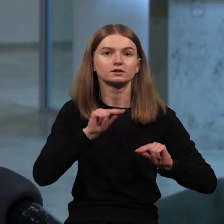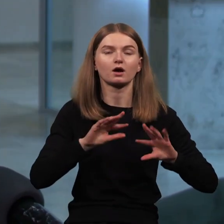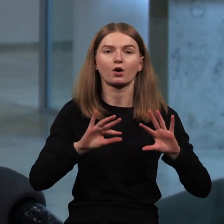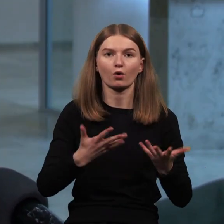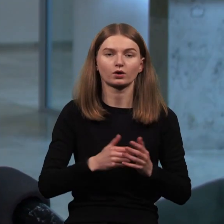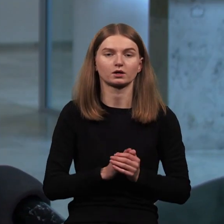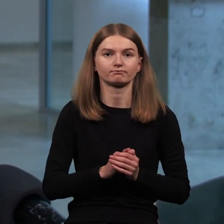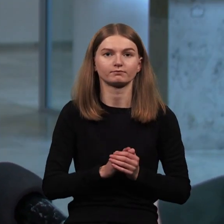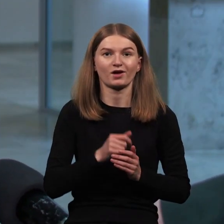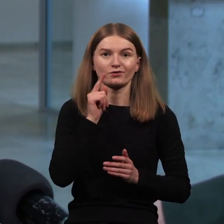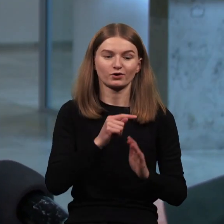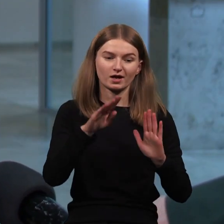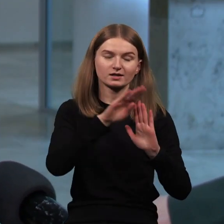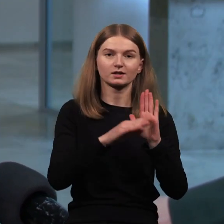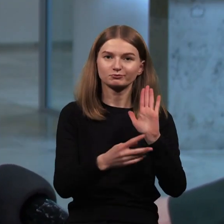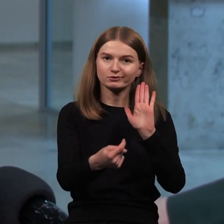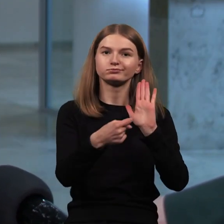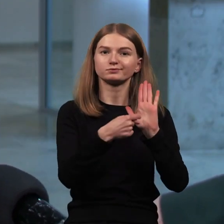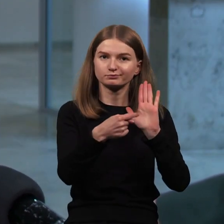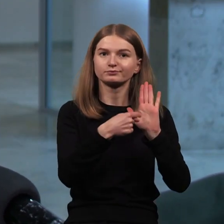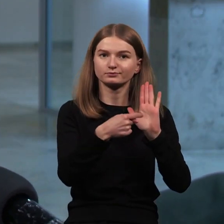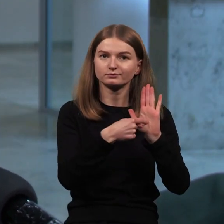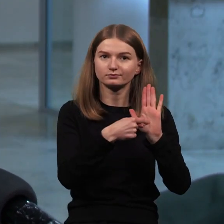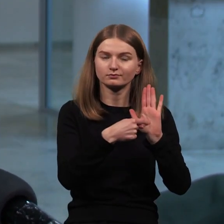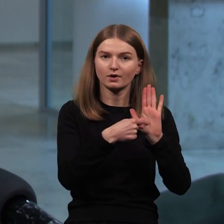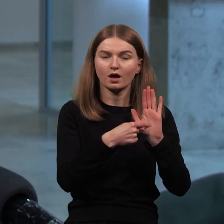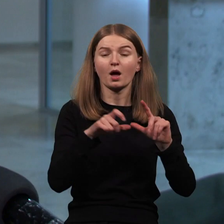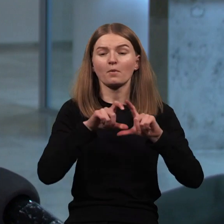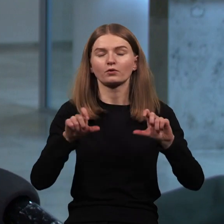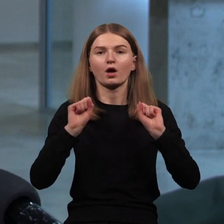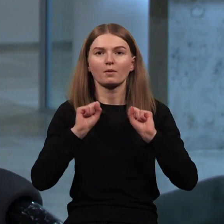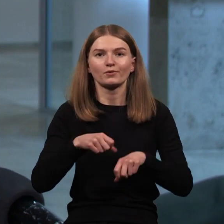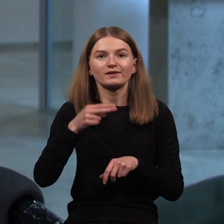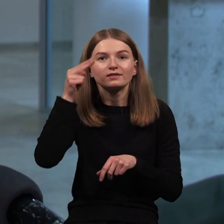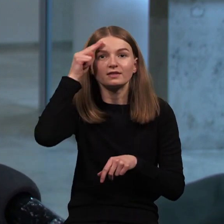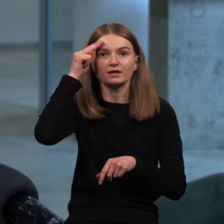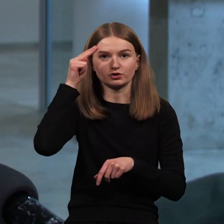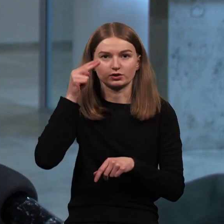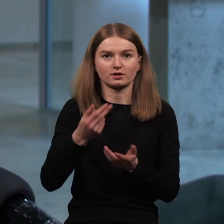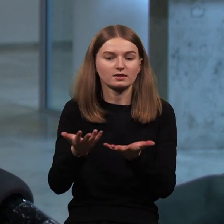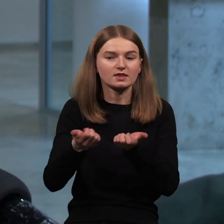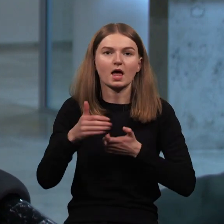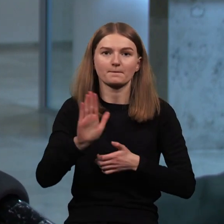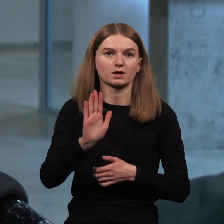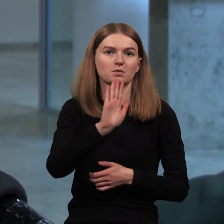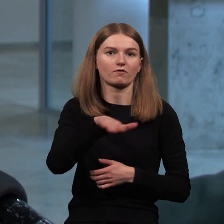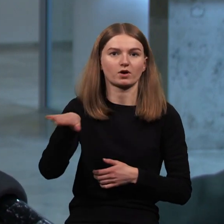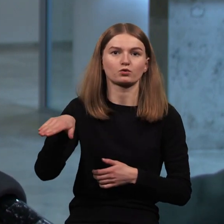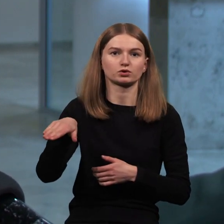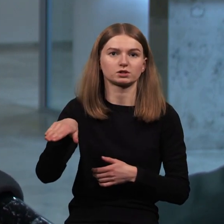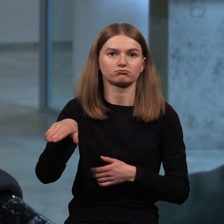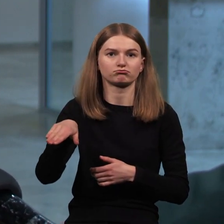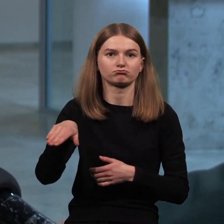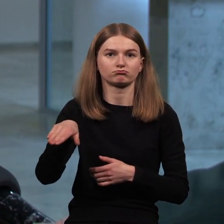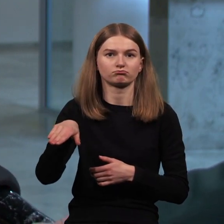prisidengiant šią įstatymo nuostatą, mokyklos tiesiog piknaudžiaus ir toliau atmetinės vaikus, kuriuos